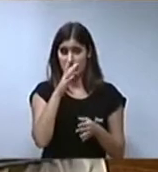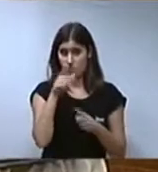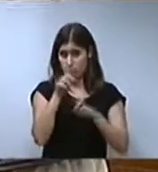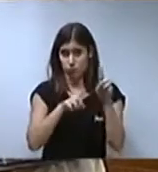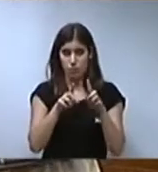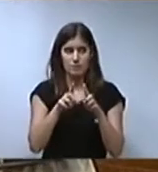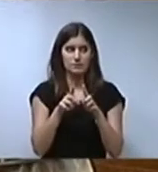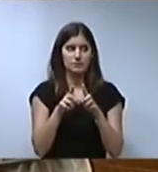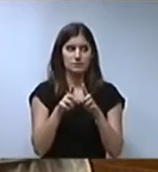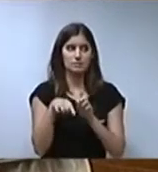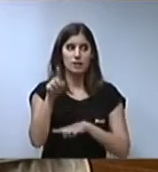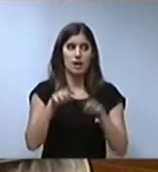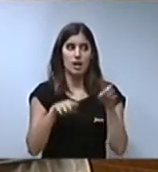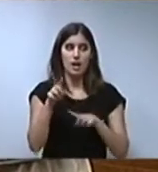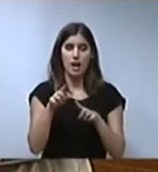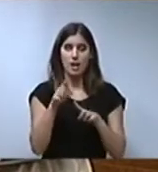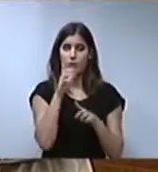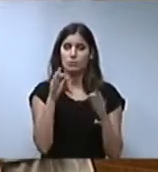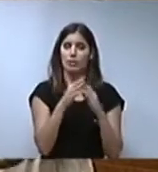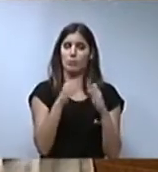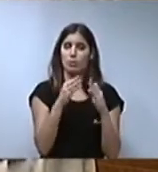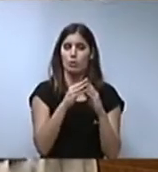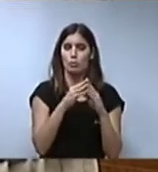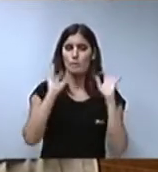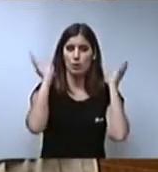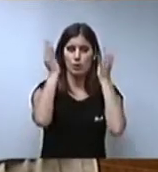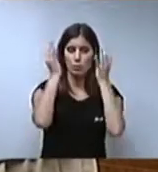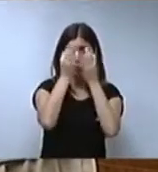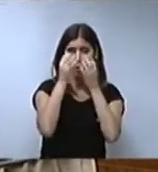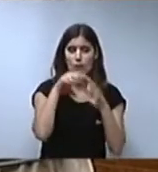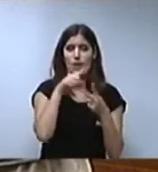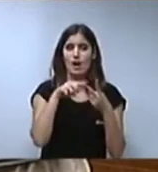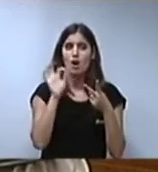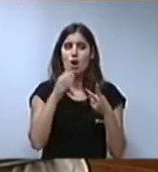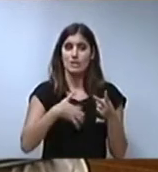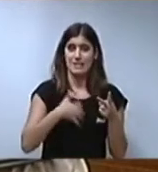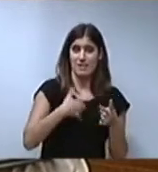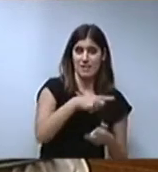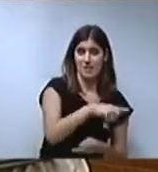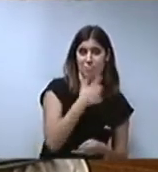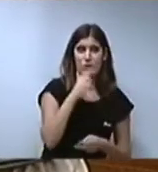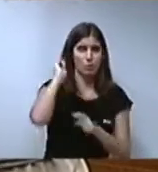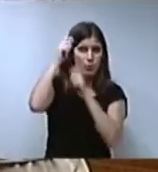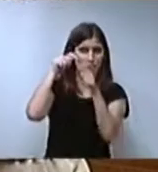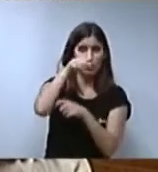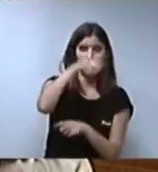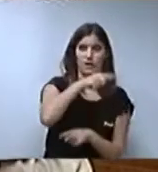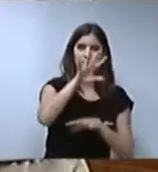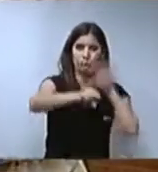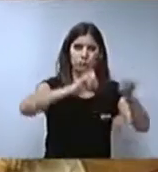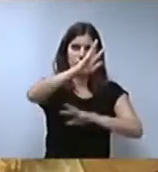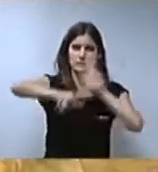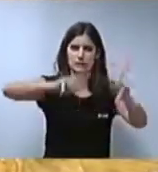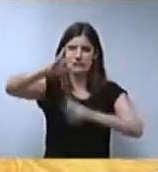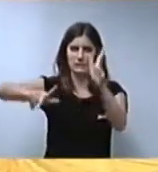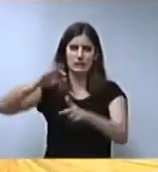algunes molt cridaneres, la Mezquita de Còrdoba o la Giralda de Sevilla o la Seu de Saragossa. Són exemples de l'espoli